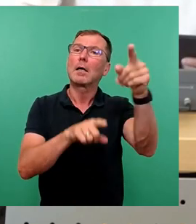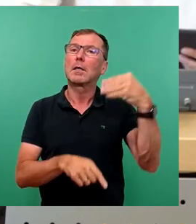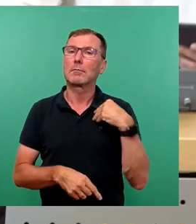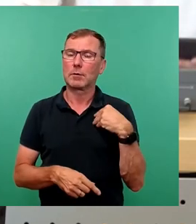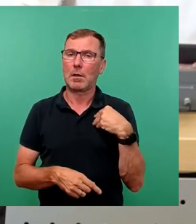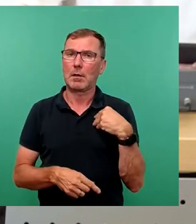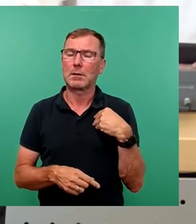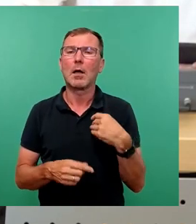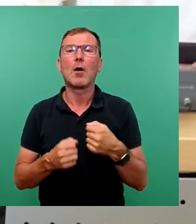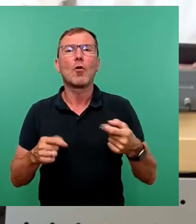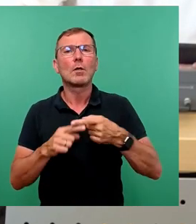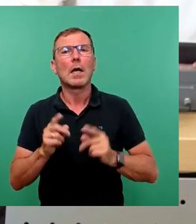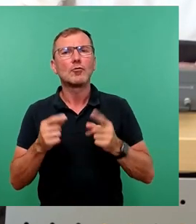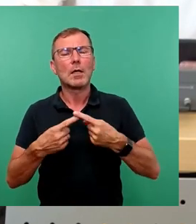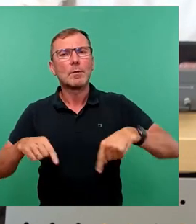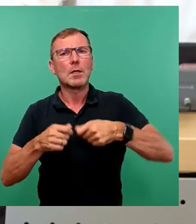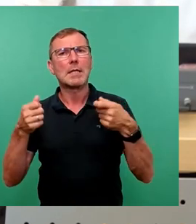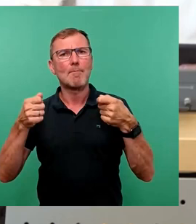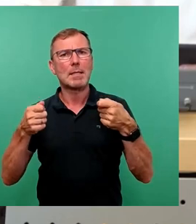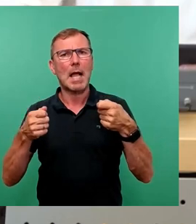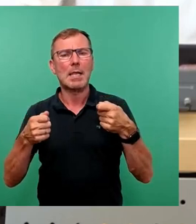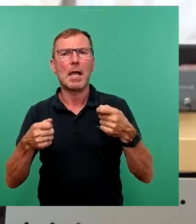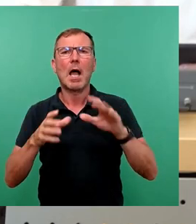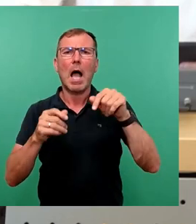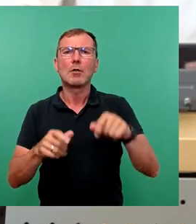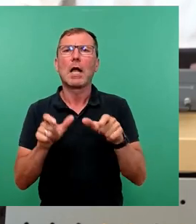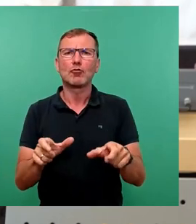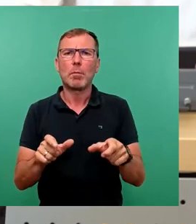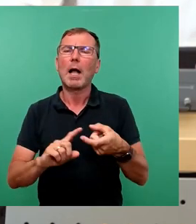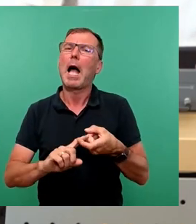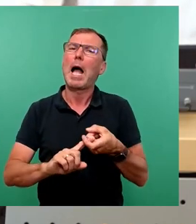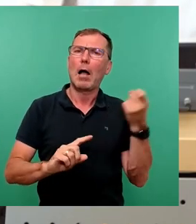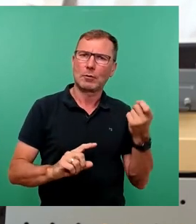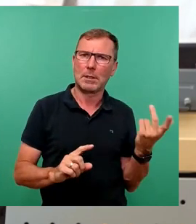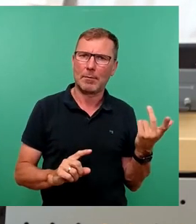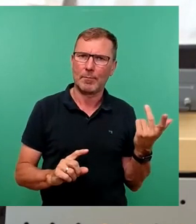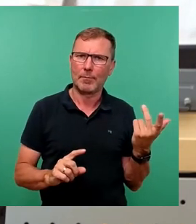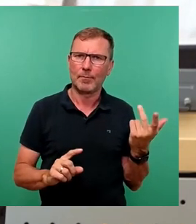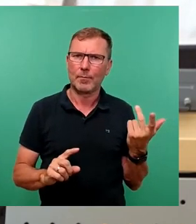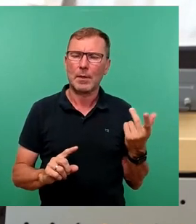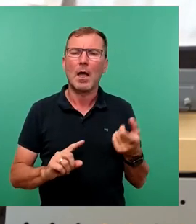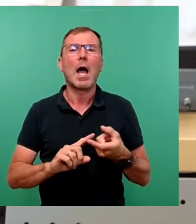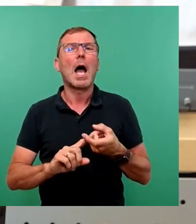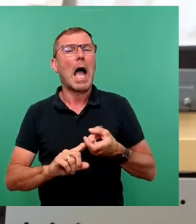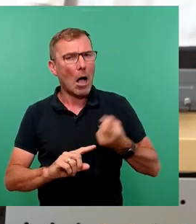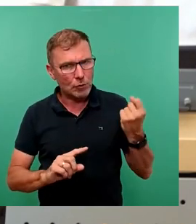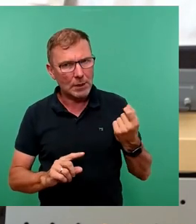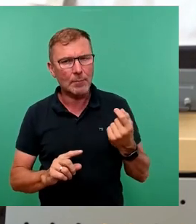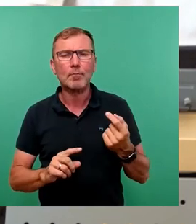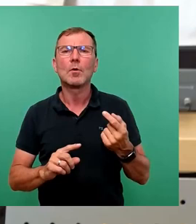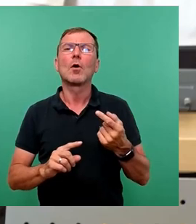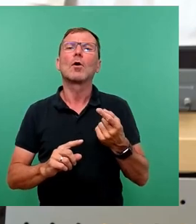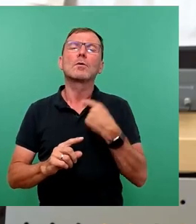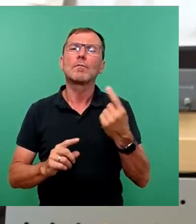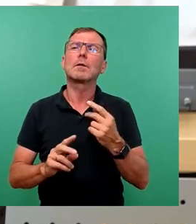Großteil der Stadtbezirksmittel aus der Haushaltssprache herauszulösen und die Etats der